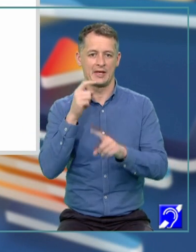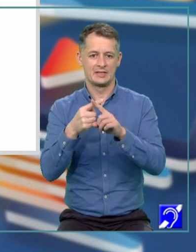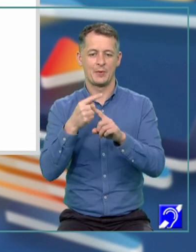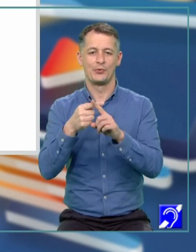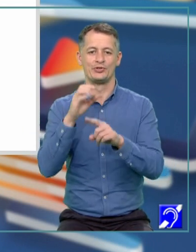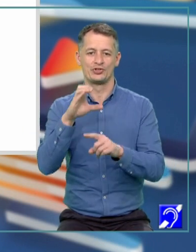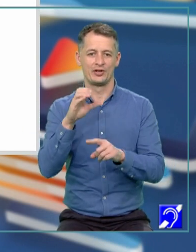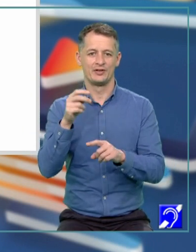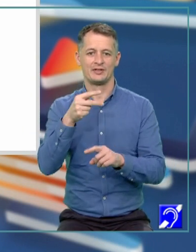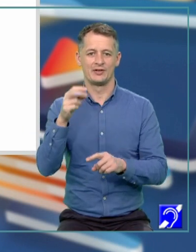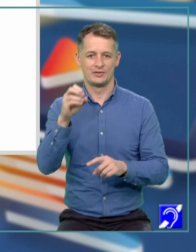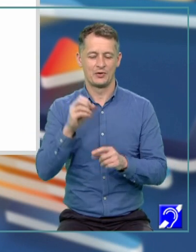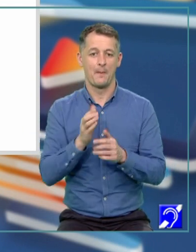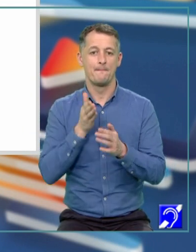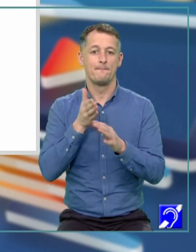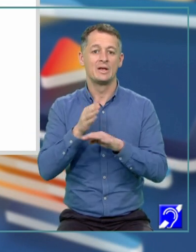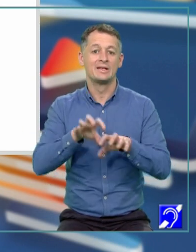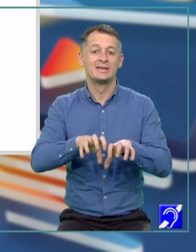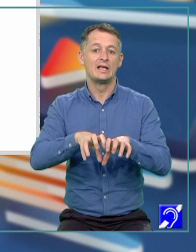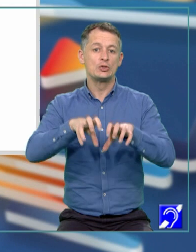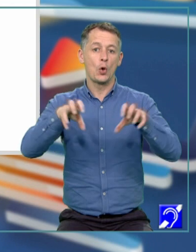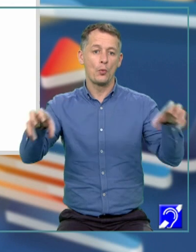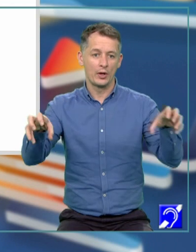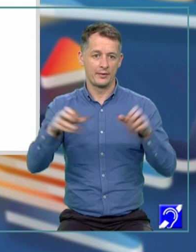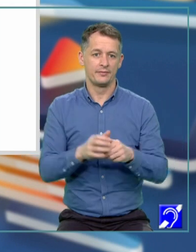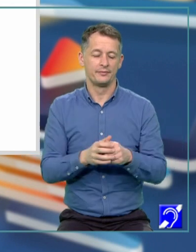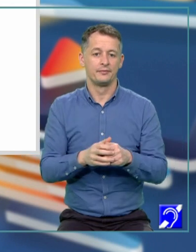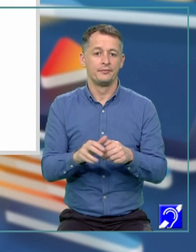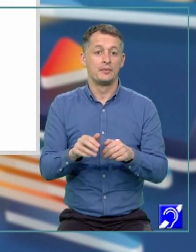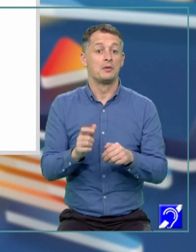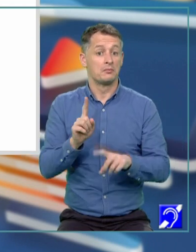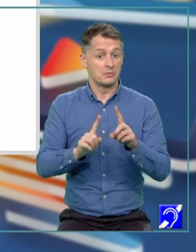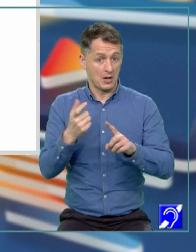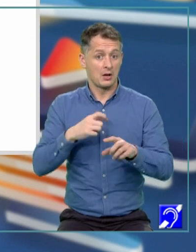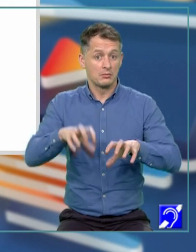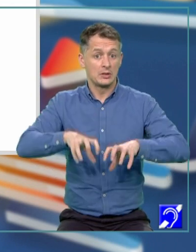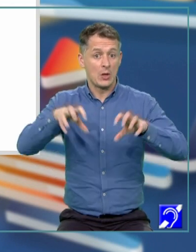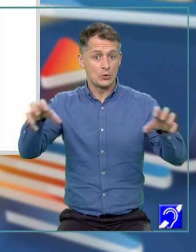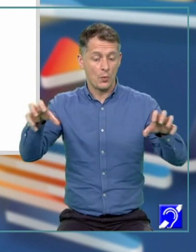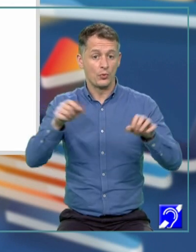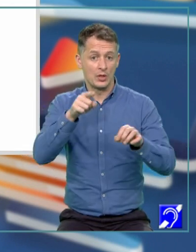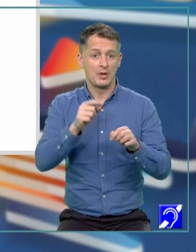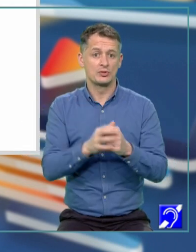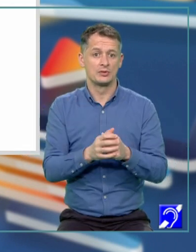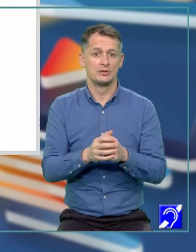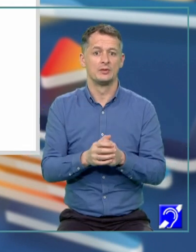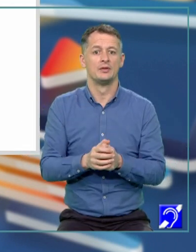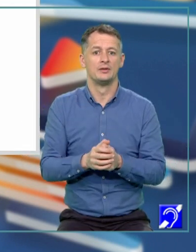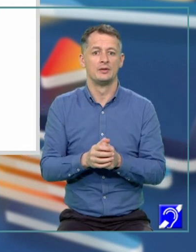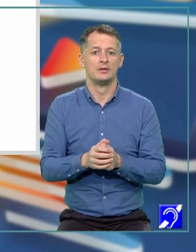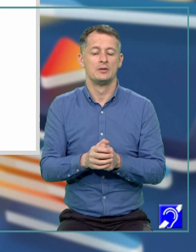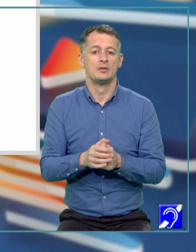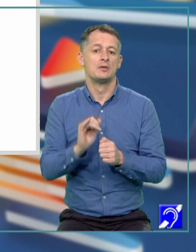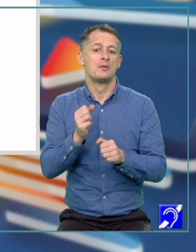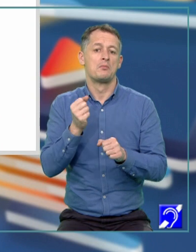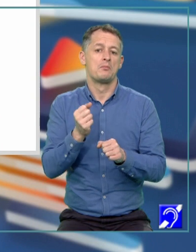în factor. Putem să rezolvăm o astfel de ecuație dacă descompunem expresia AX pătrat plus BX plus C în